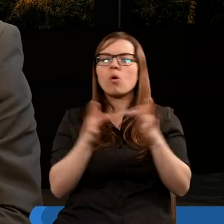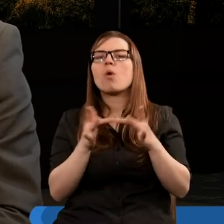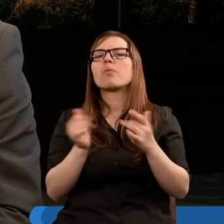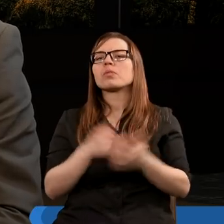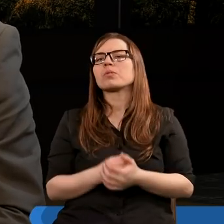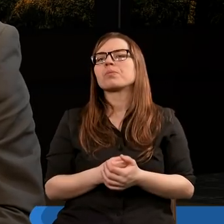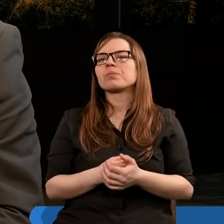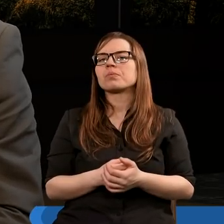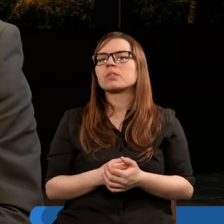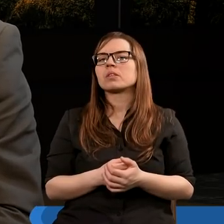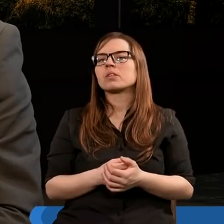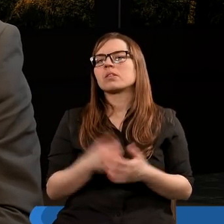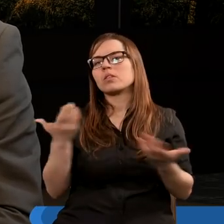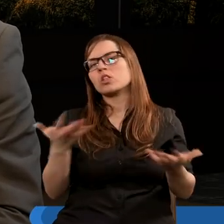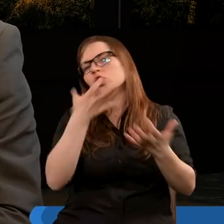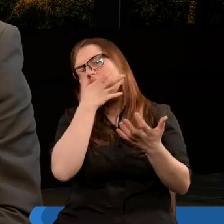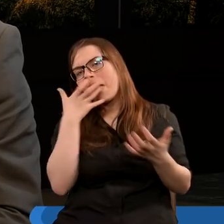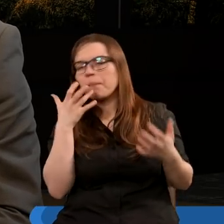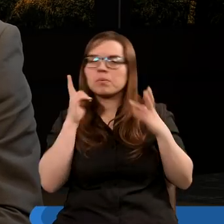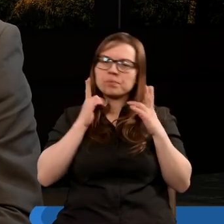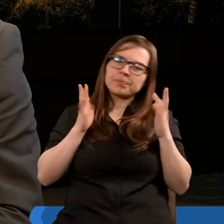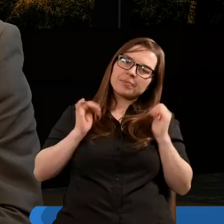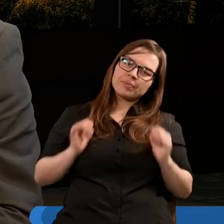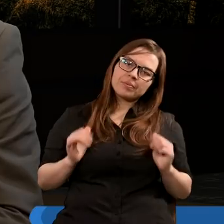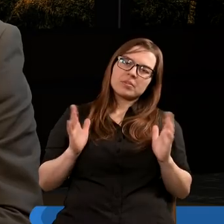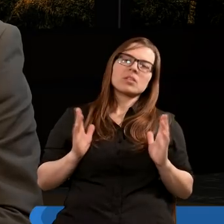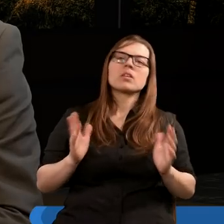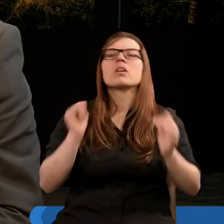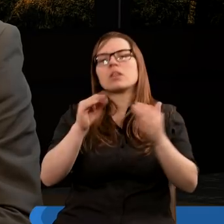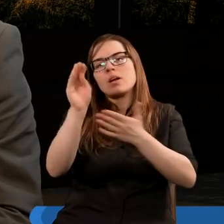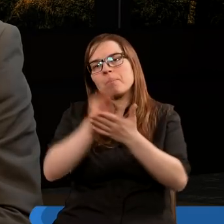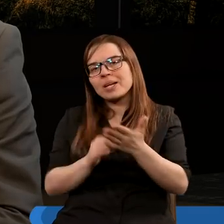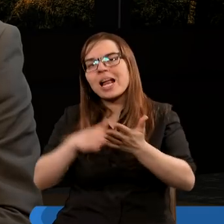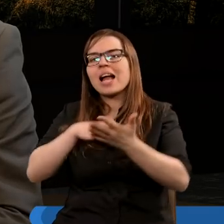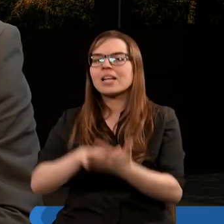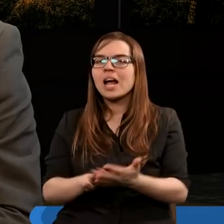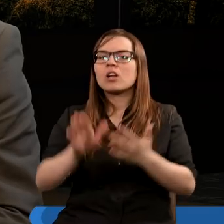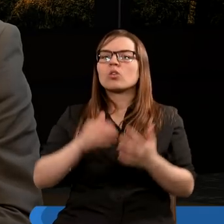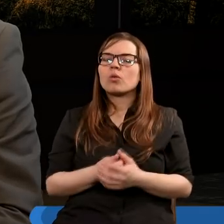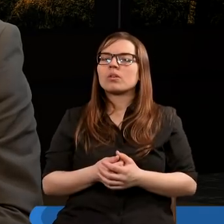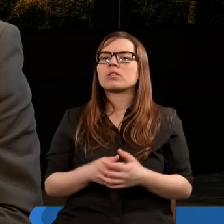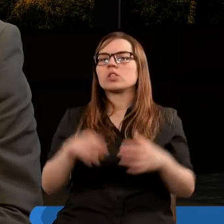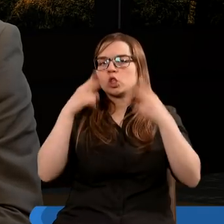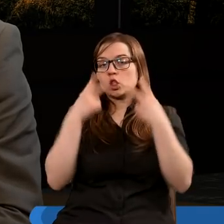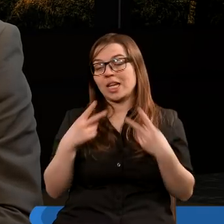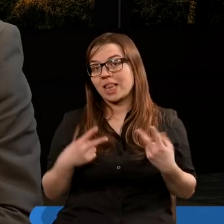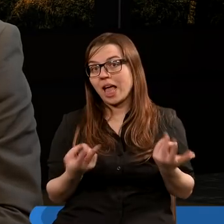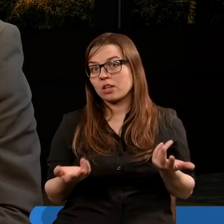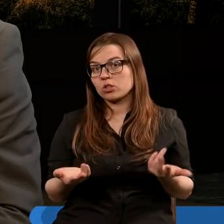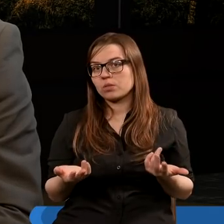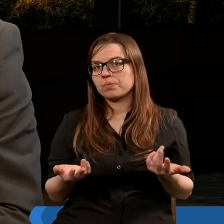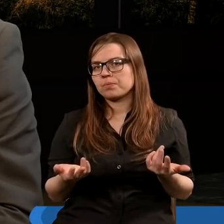w kominku był ogień, cieplutko. Przyszedł pisarz i zaczął czytać